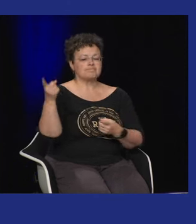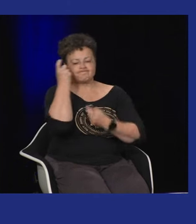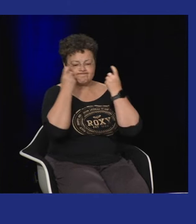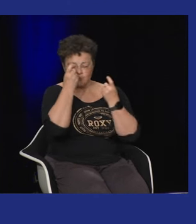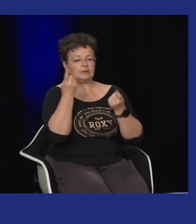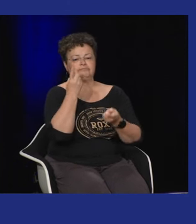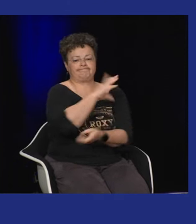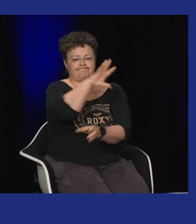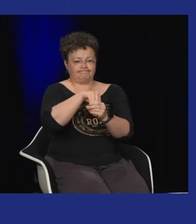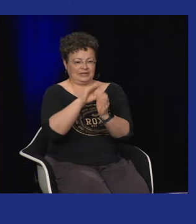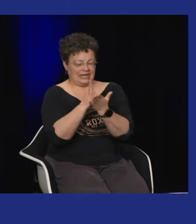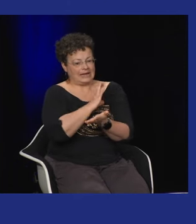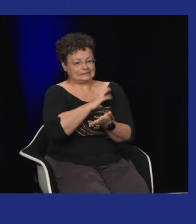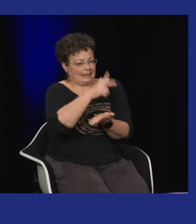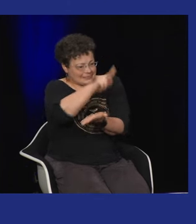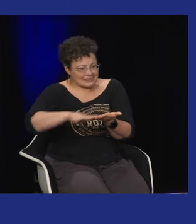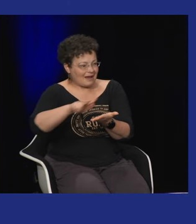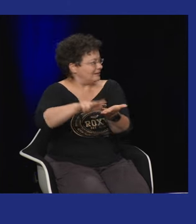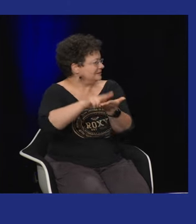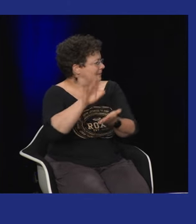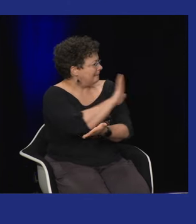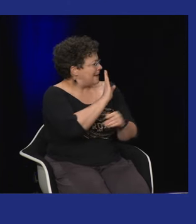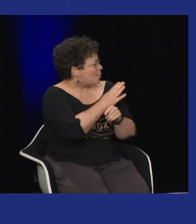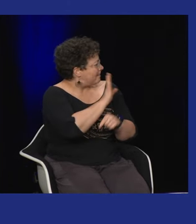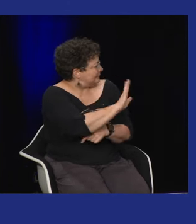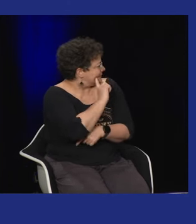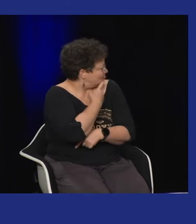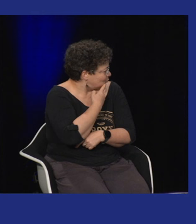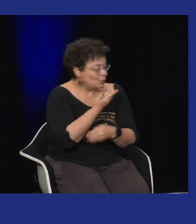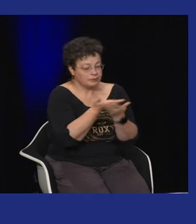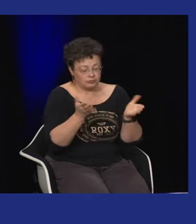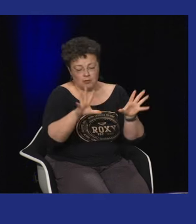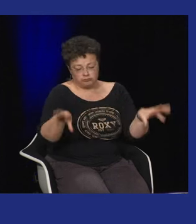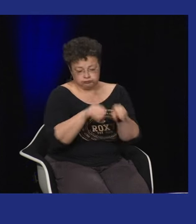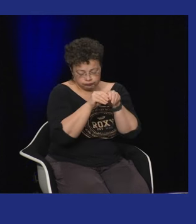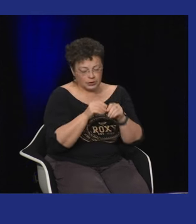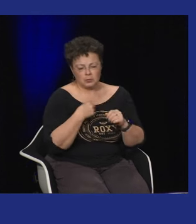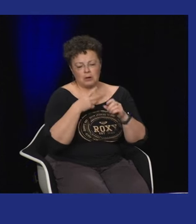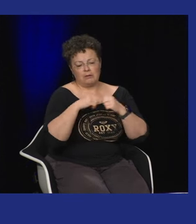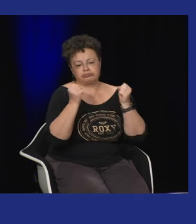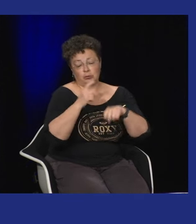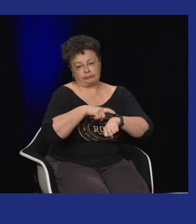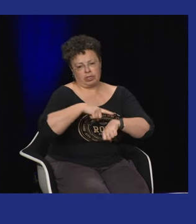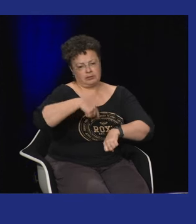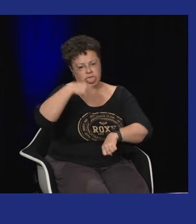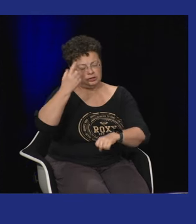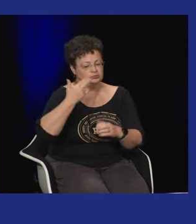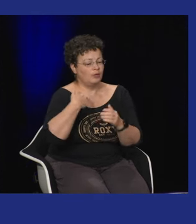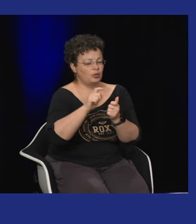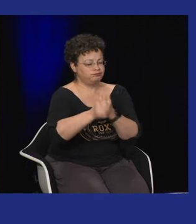'écrit des vidéos oui mais du coup elle a essayé de faire une trace de ces différents poèmes de personnes sourdes et d'en faire un